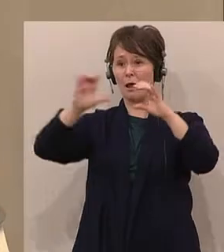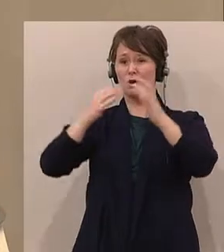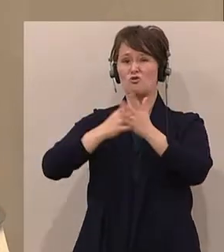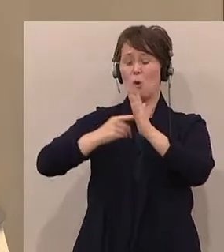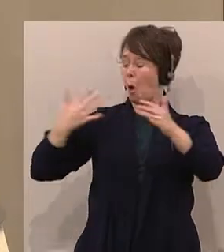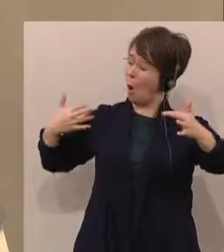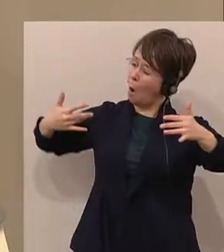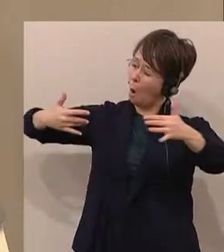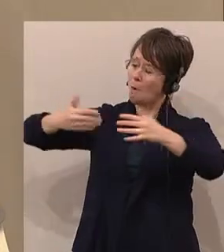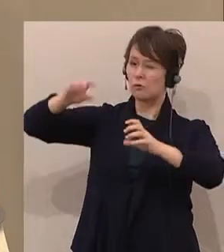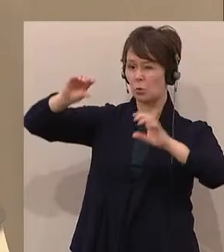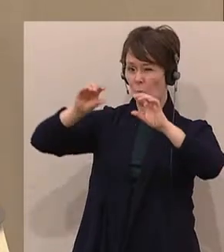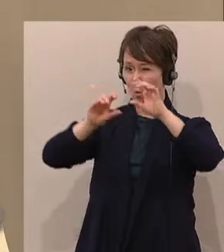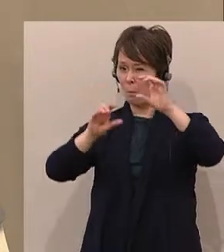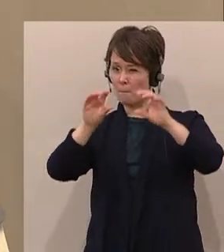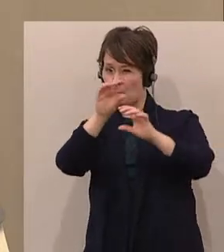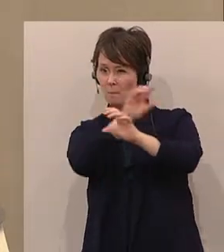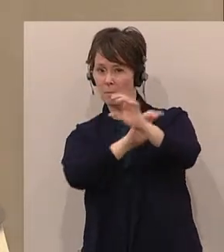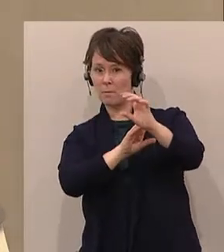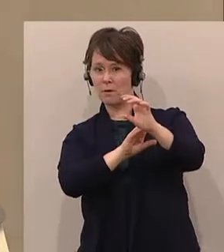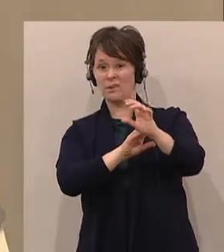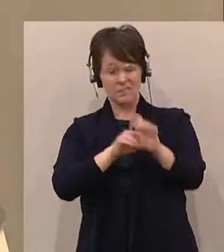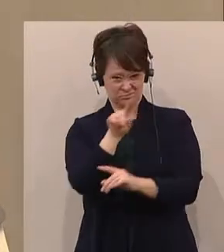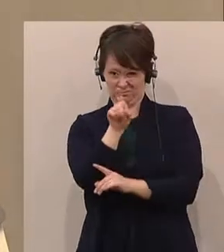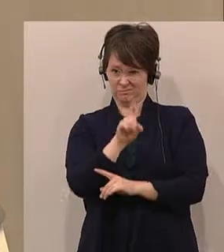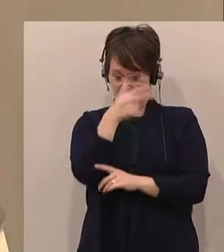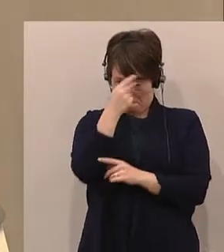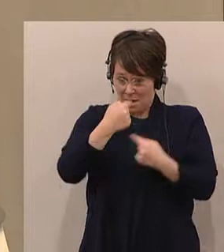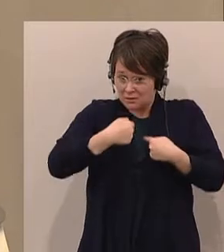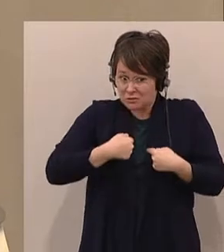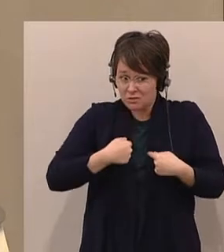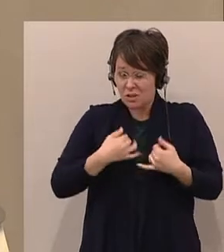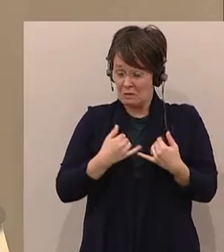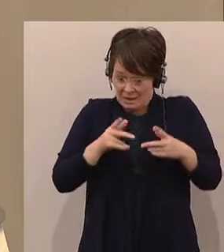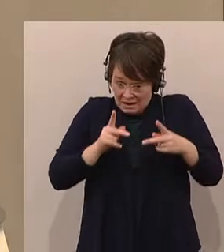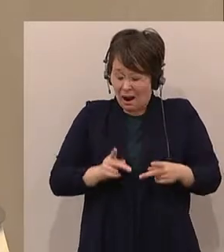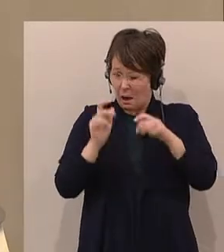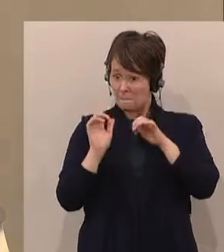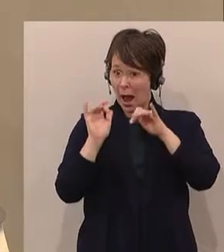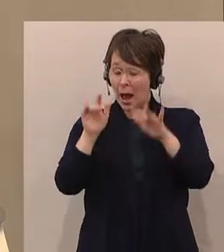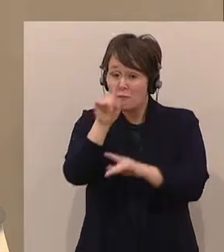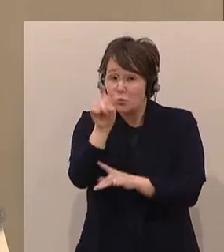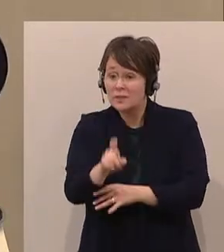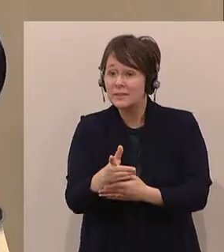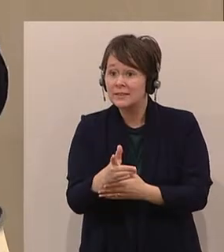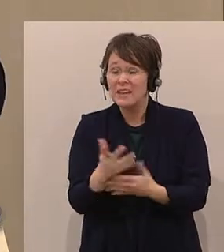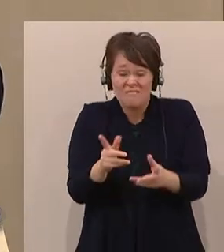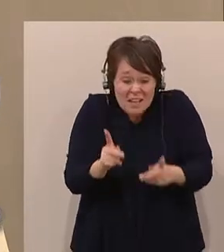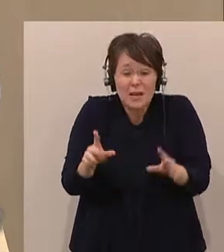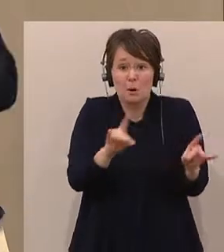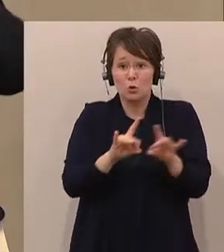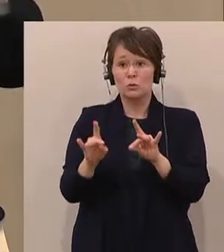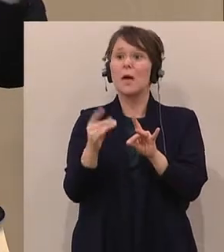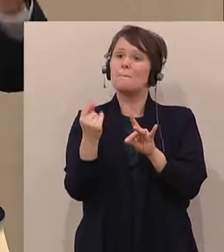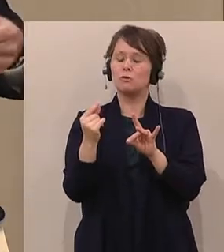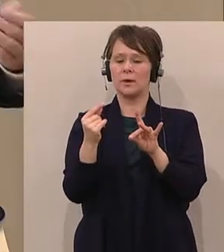stellt sich hier nur die Frage, was kann der Mensch tun, damit wir diese Gegebenheiten nicht beschleunigen